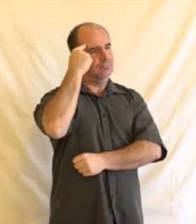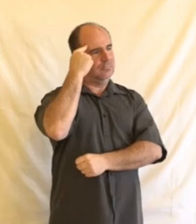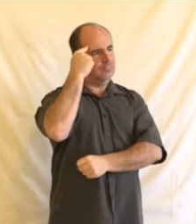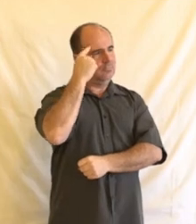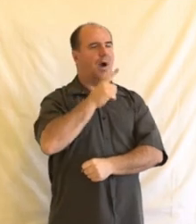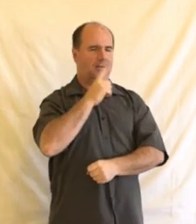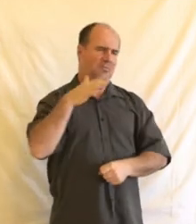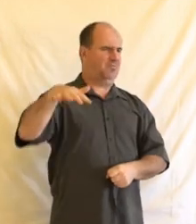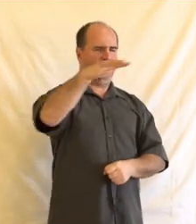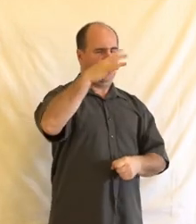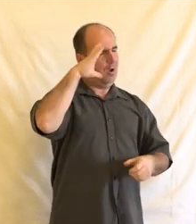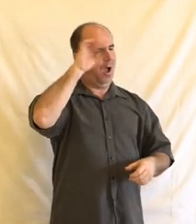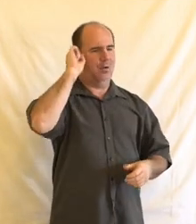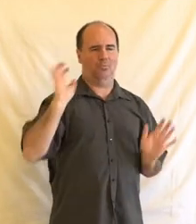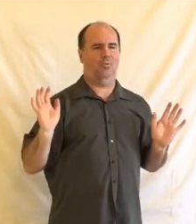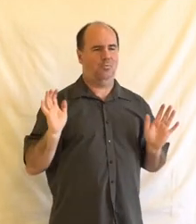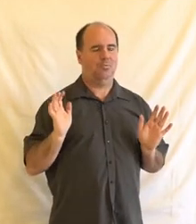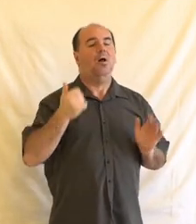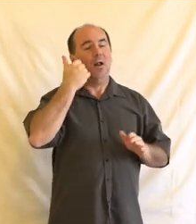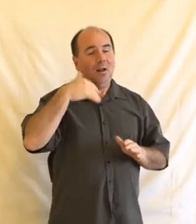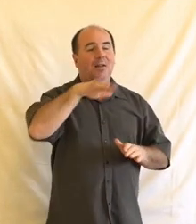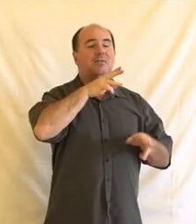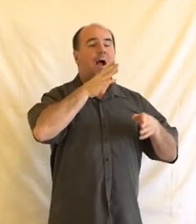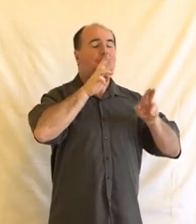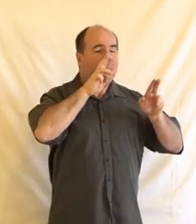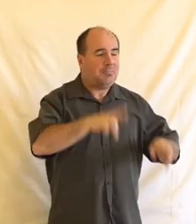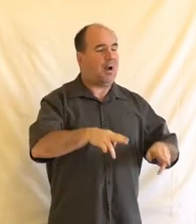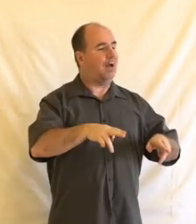lidská práva jsou něco, co považujeme za věc,